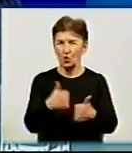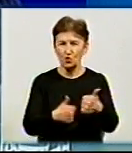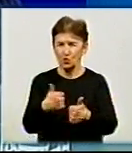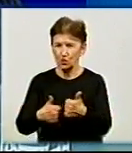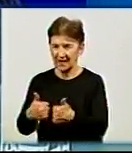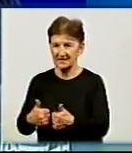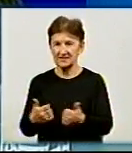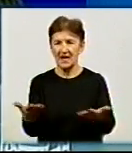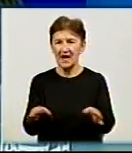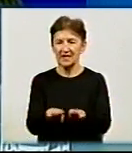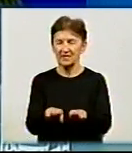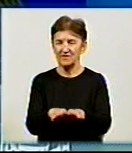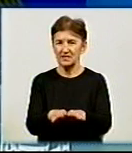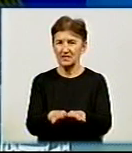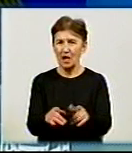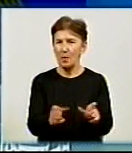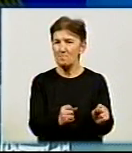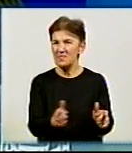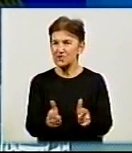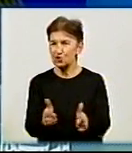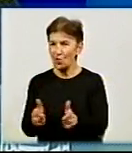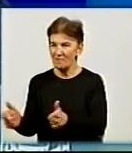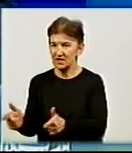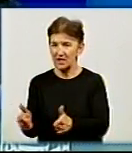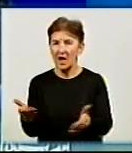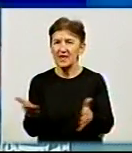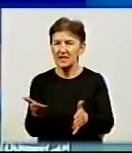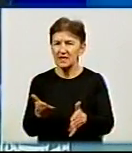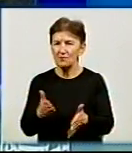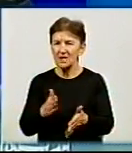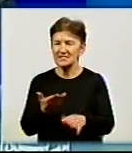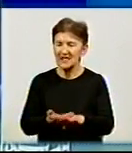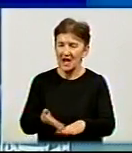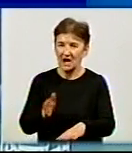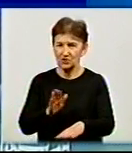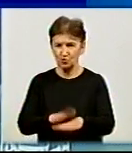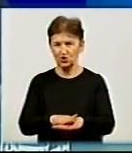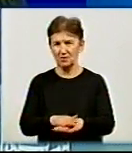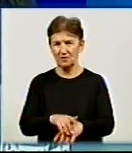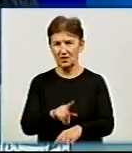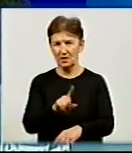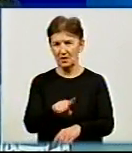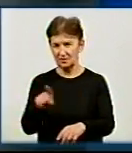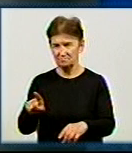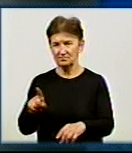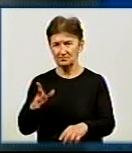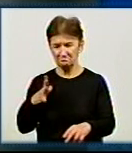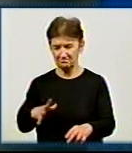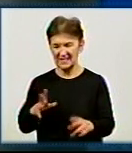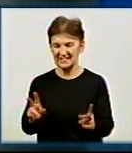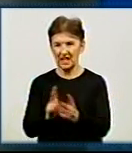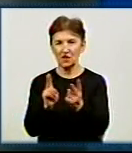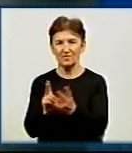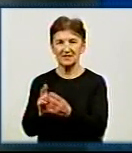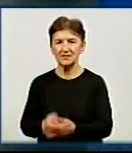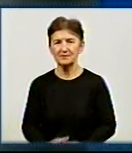рівень підготовки і з якими складнощинами потрібно їм сталкуватись. Давайте